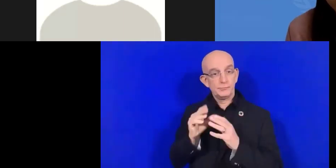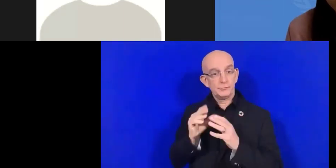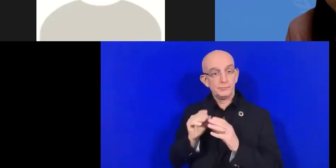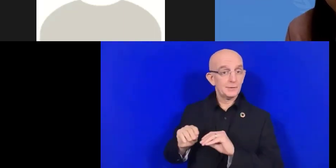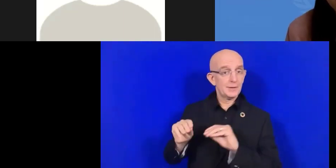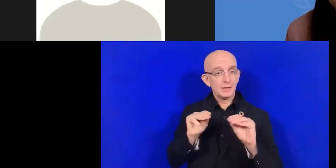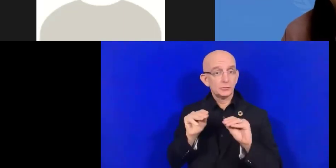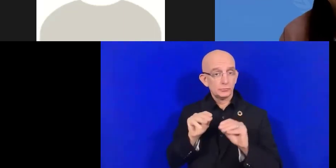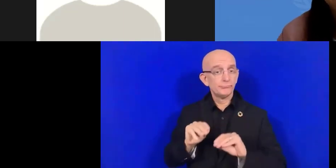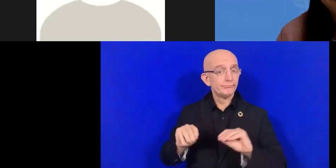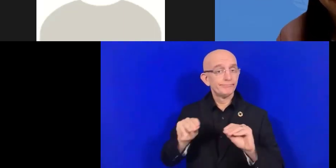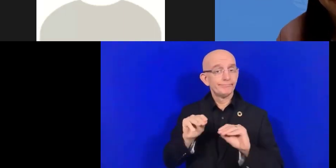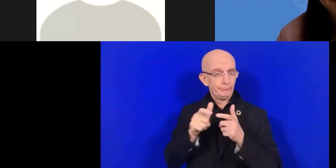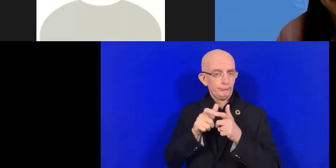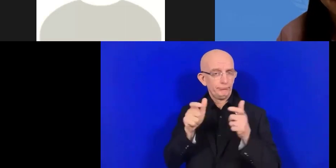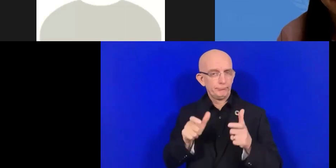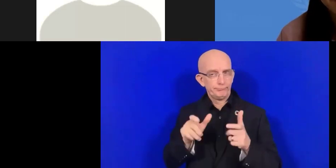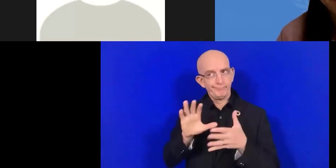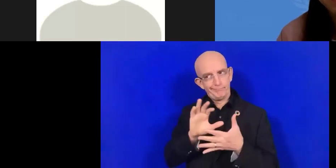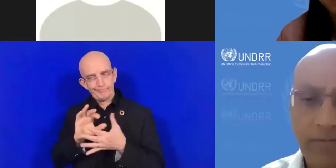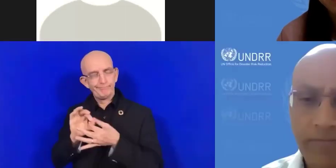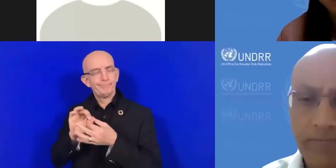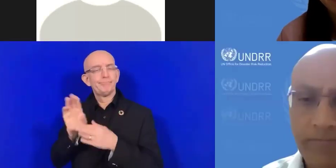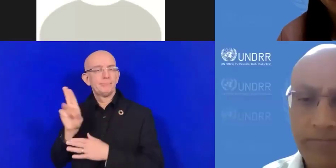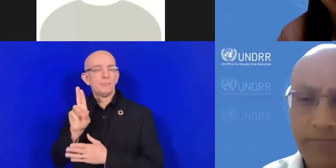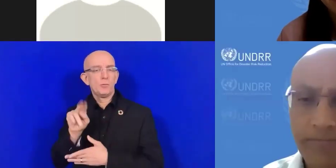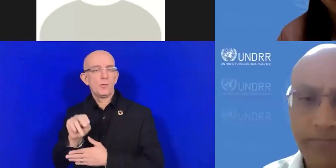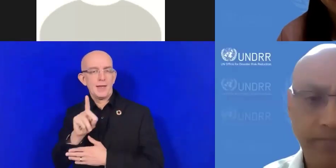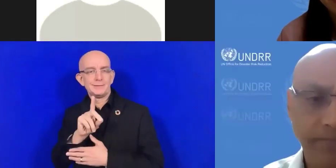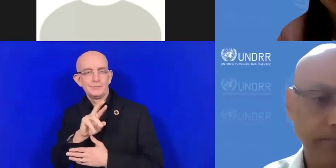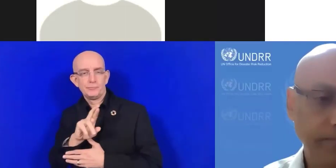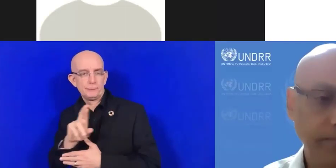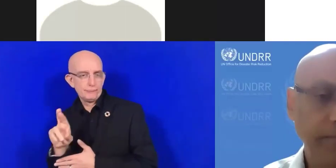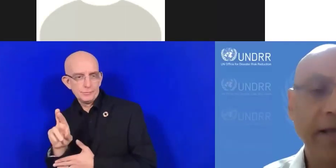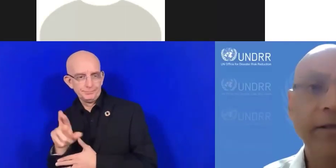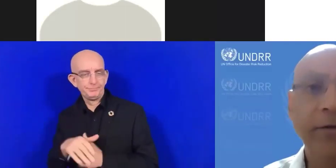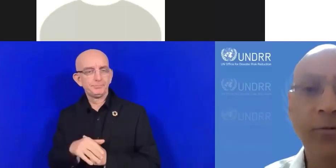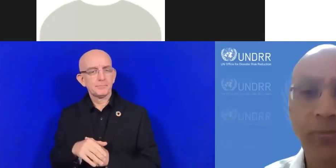stratégies? Andreas, vous avez la parole. Ossangia.